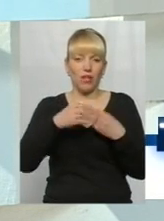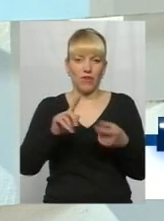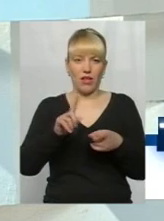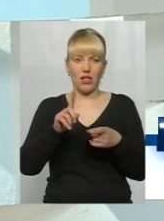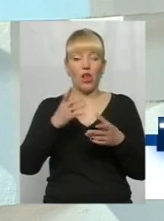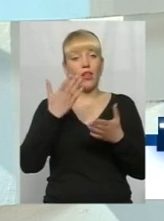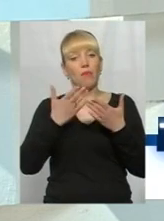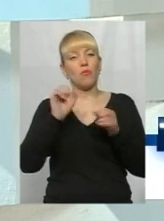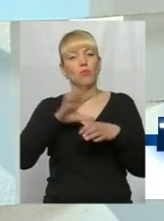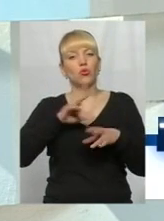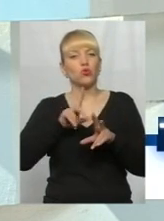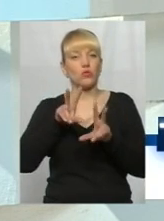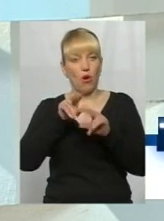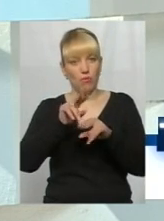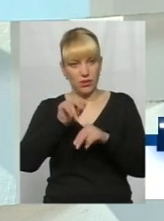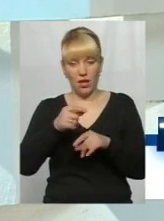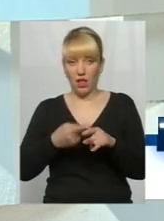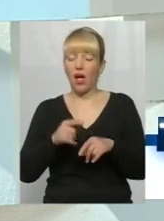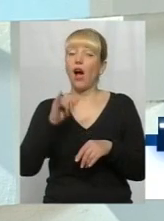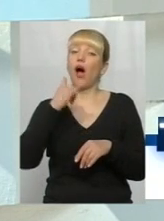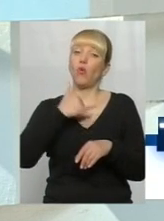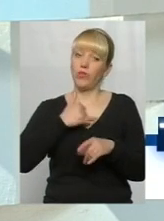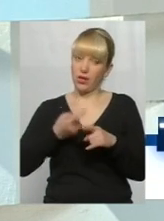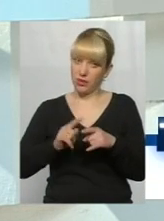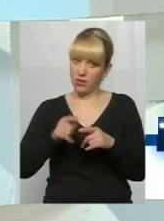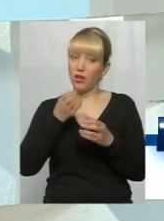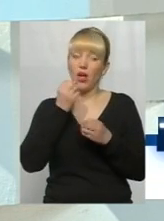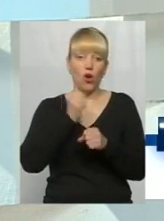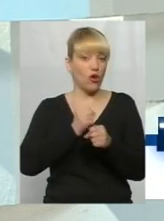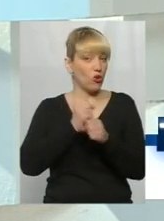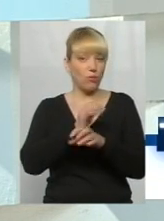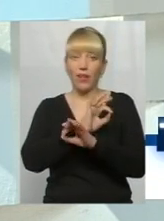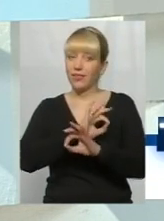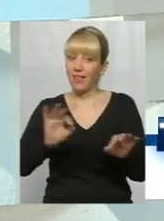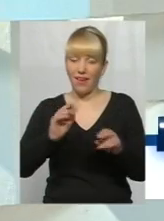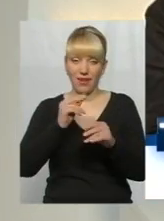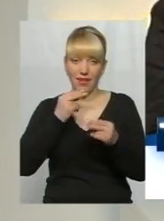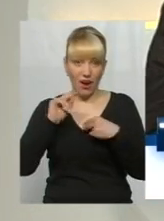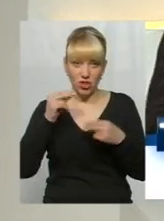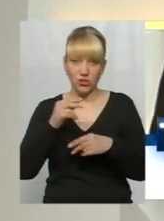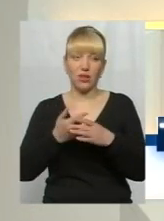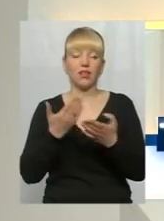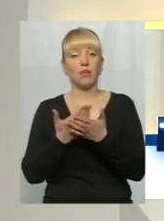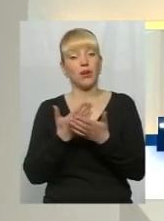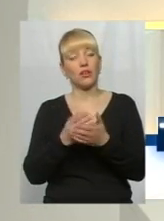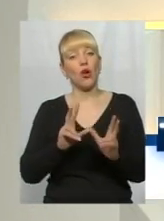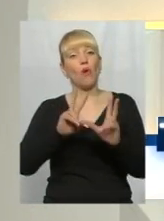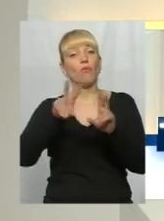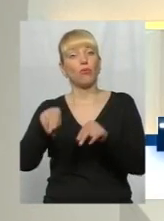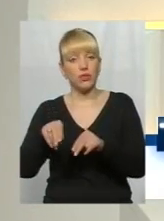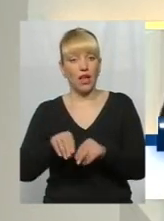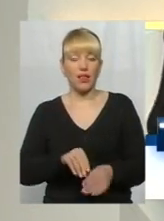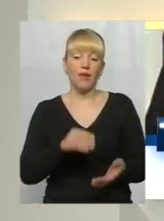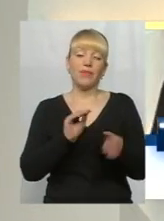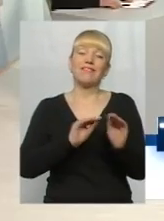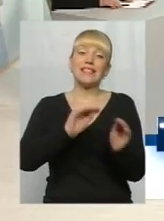якщо щось обіцяли, а в нас роблять найкраще, чи вміють найкраще, власне, це політики в усьому світі вміють Допрекладу, пообіцяли встановити якийсь майданчик